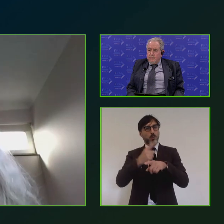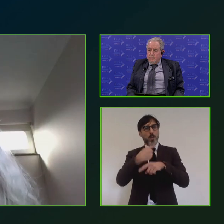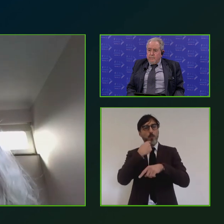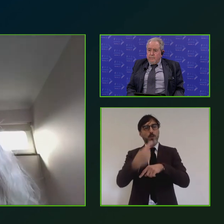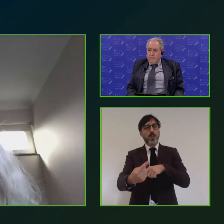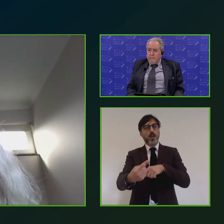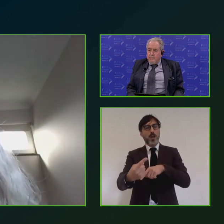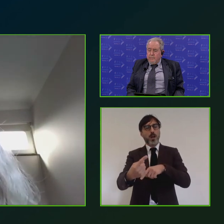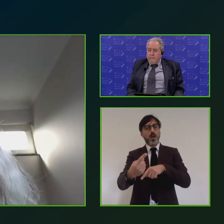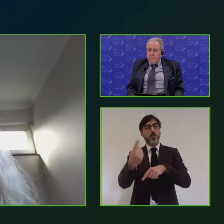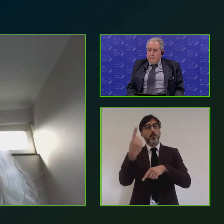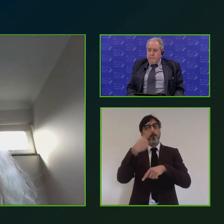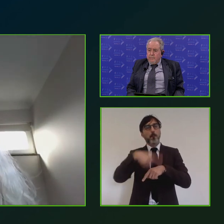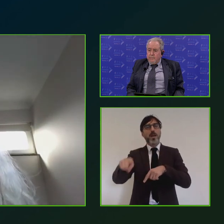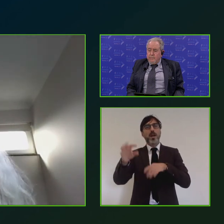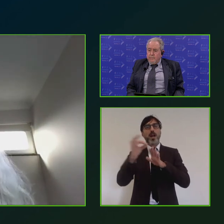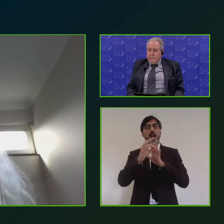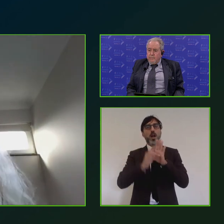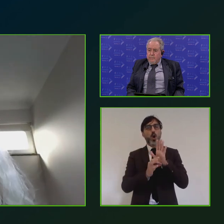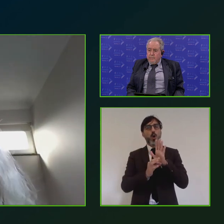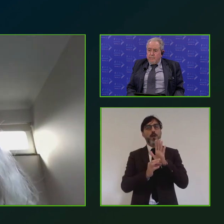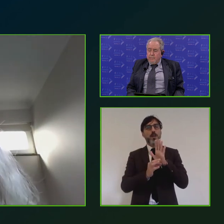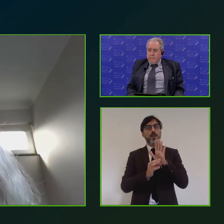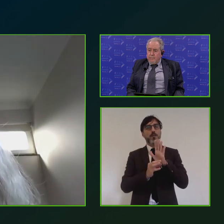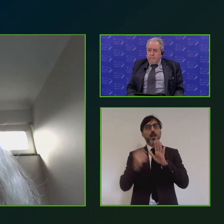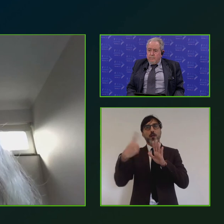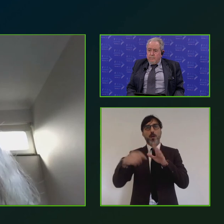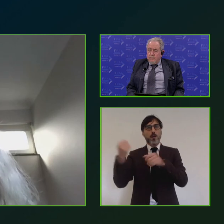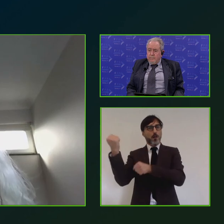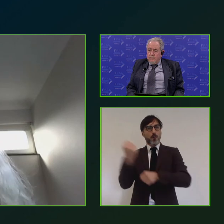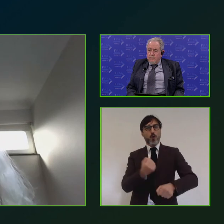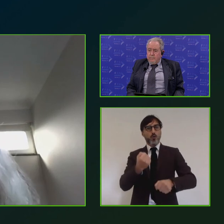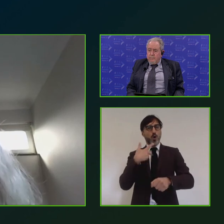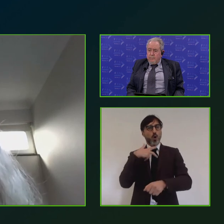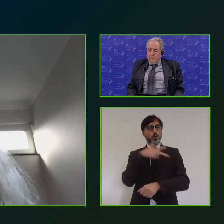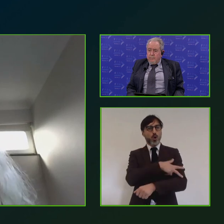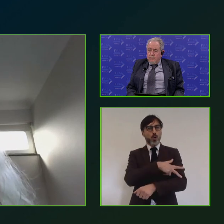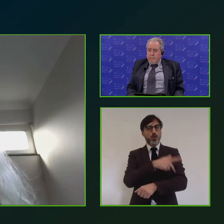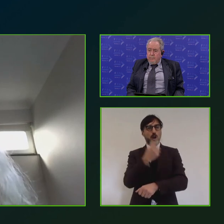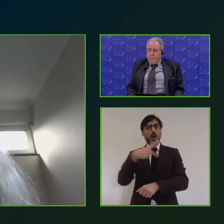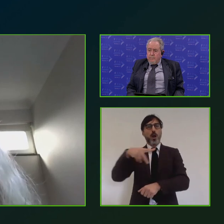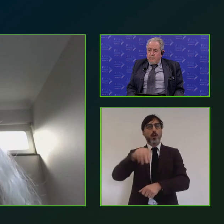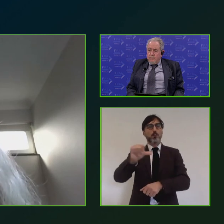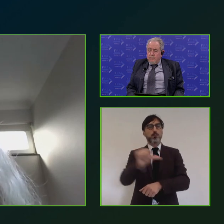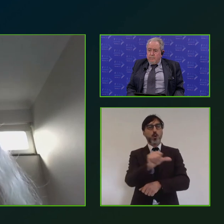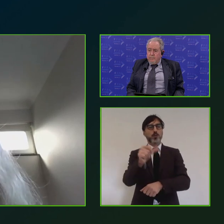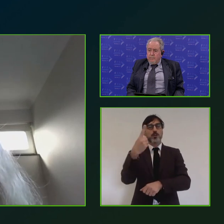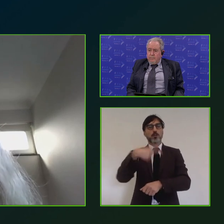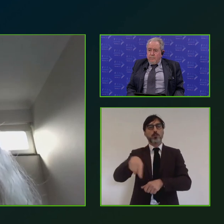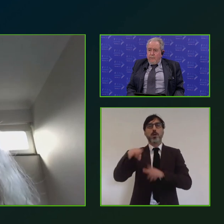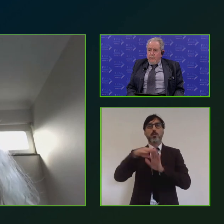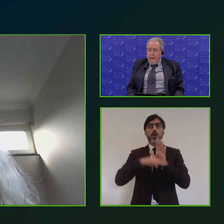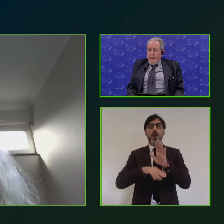in riguardo al regolamento relativo al fondo sociale europeo per la programmazione 21